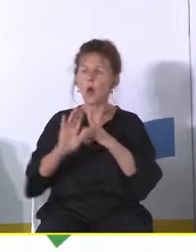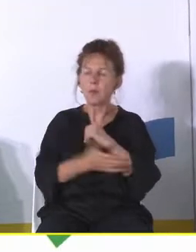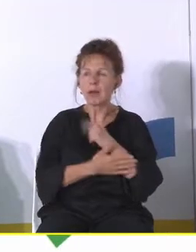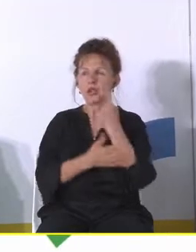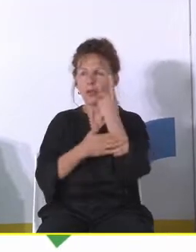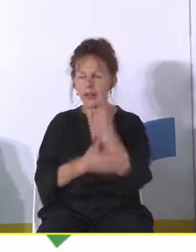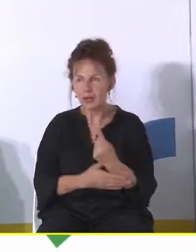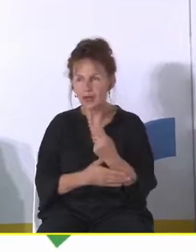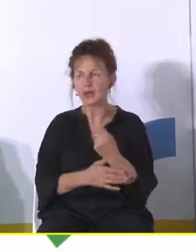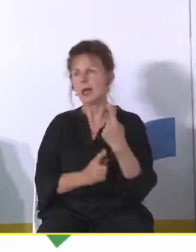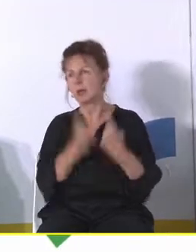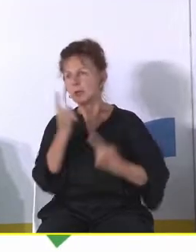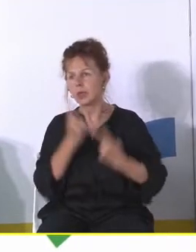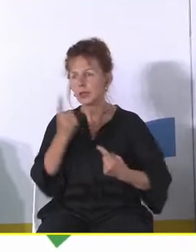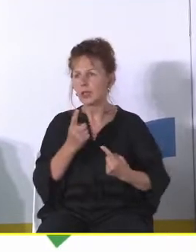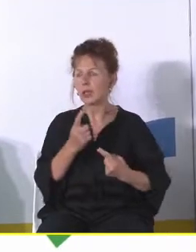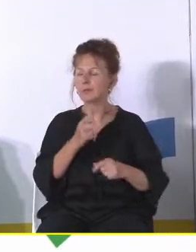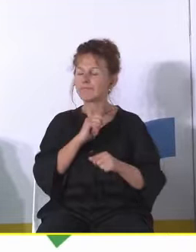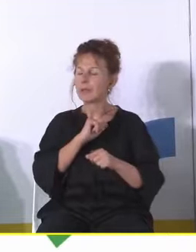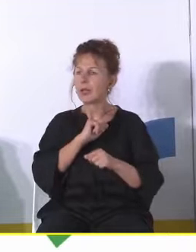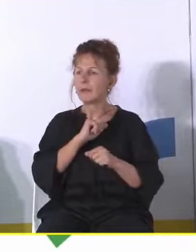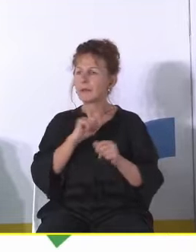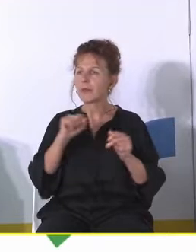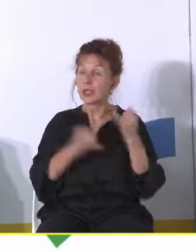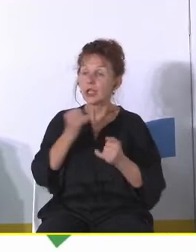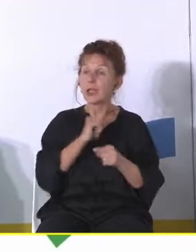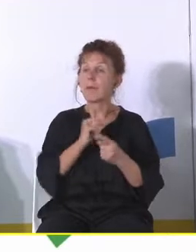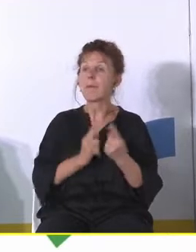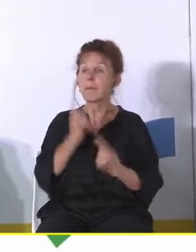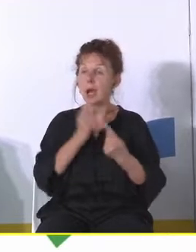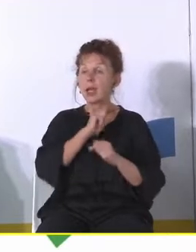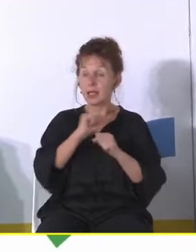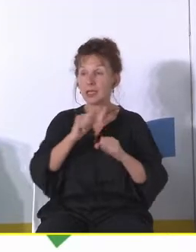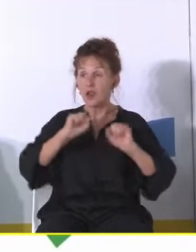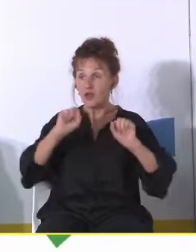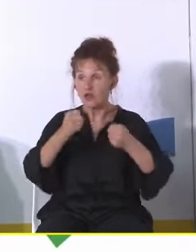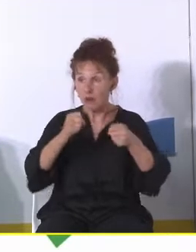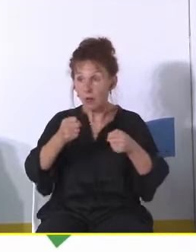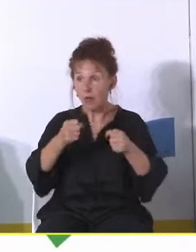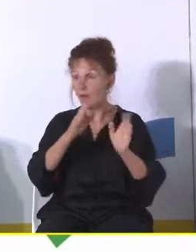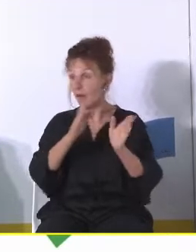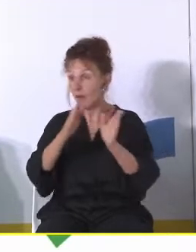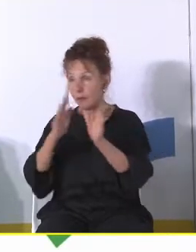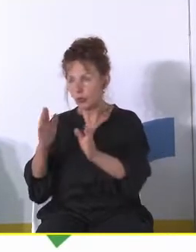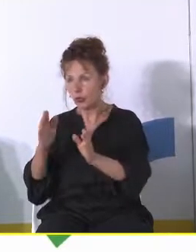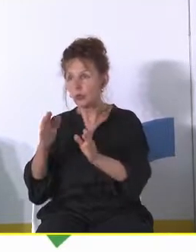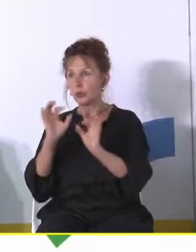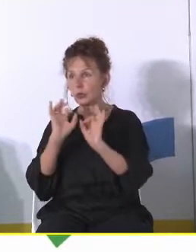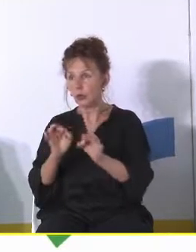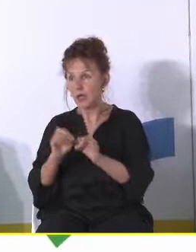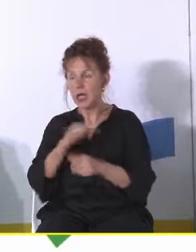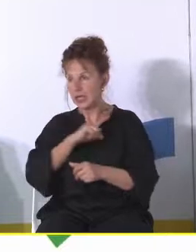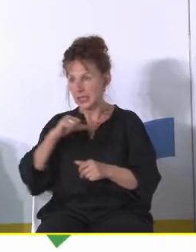jednej branży tak no dopóki branża mocno efektywnie działała to wszystko było dobrze no ja sam